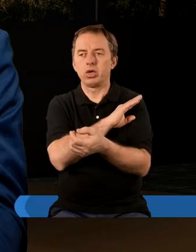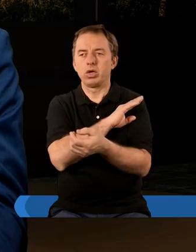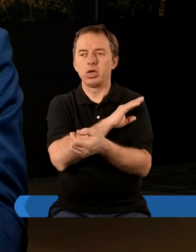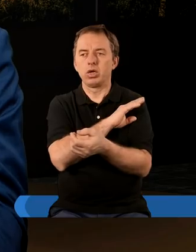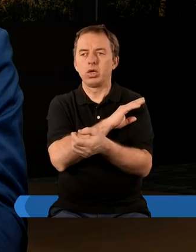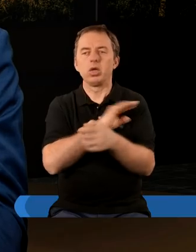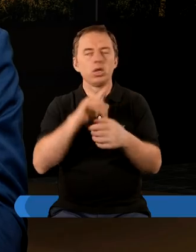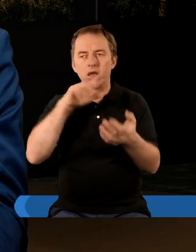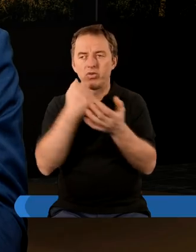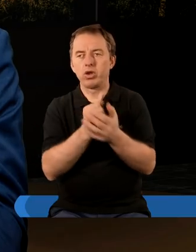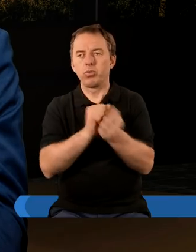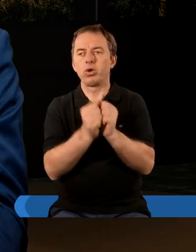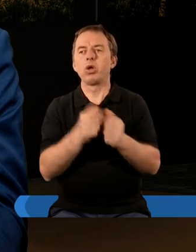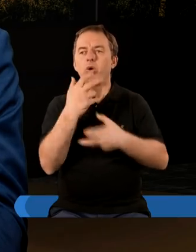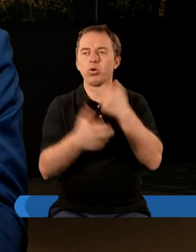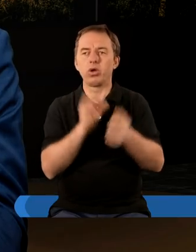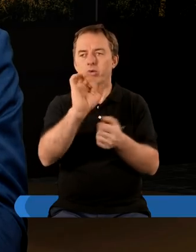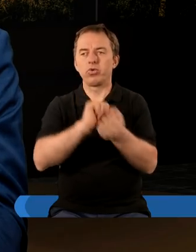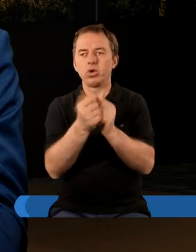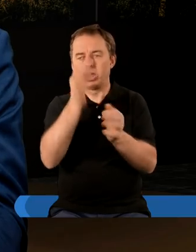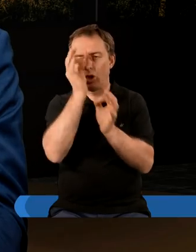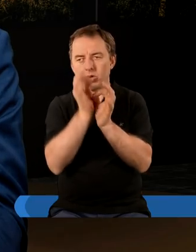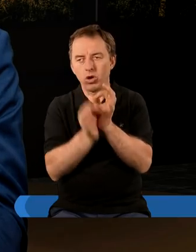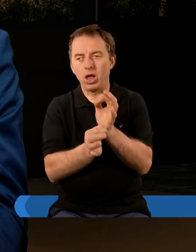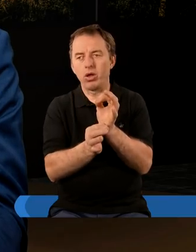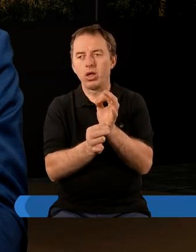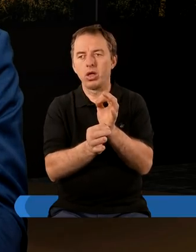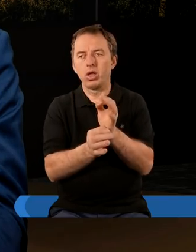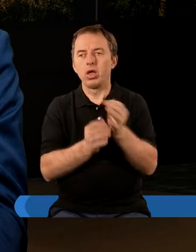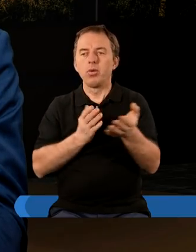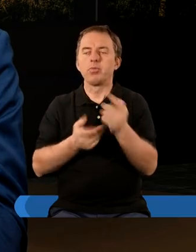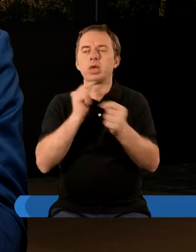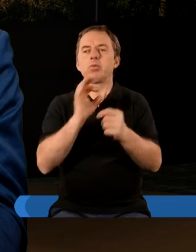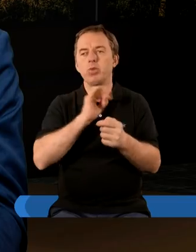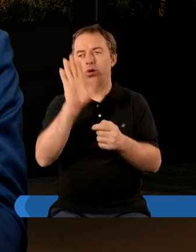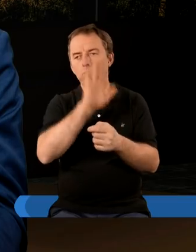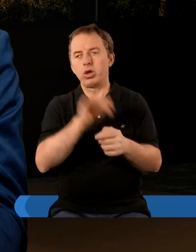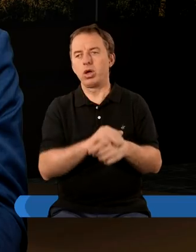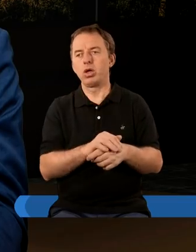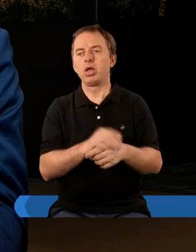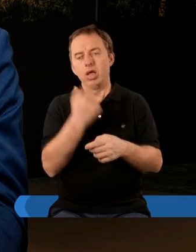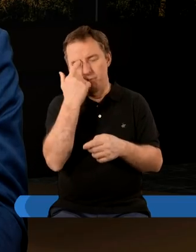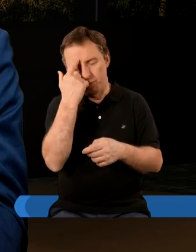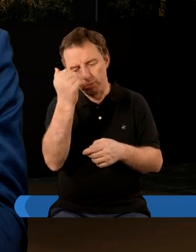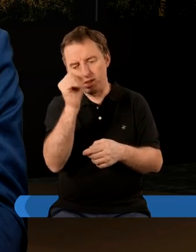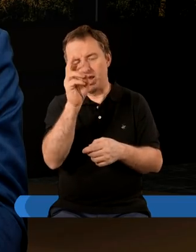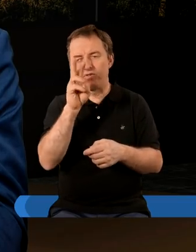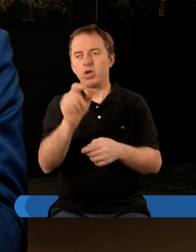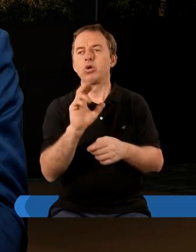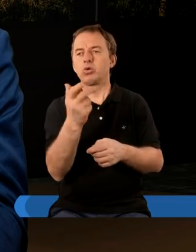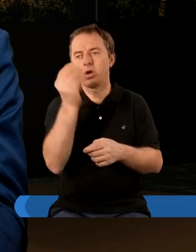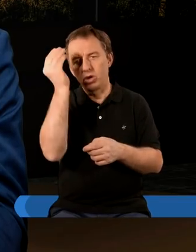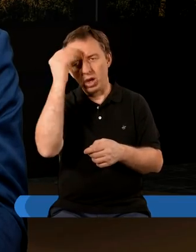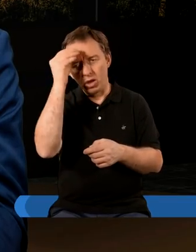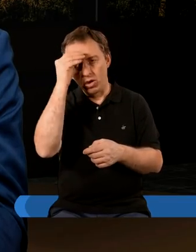nie stwierdziłem bowiem, że uczynki twoje są doskonałe przed moim Bogiem pamiętaj więc